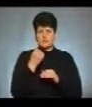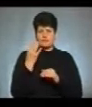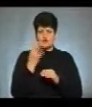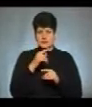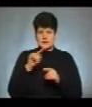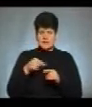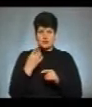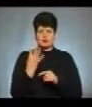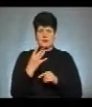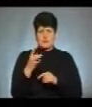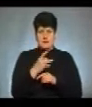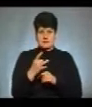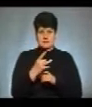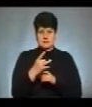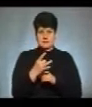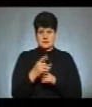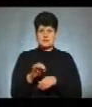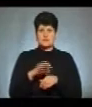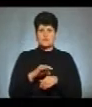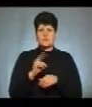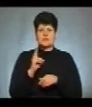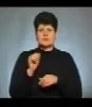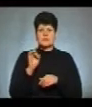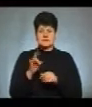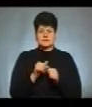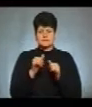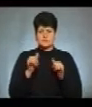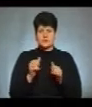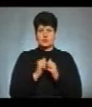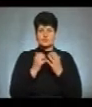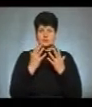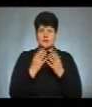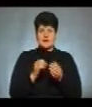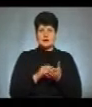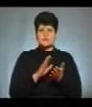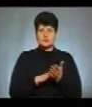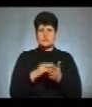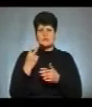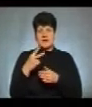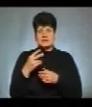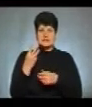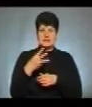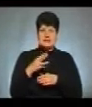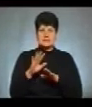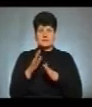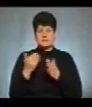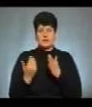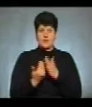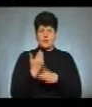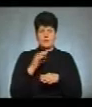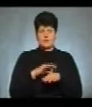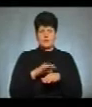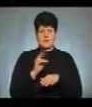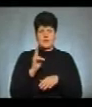рази. Тобто захворюваність на кір зростає. Щоденно реєструємо 20-30 випадків нових кору.